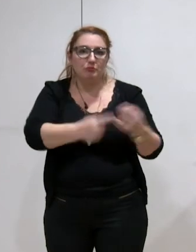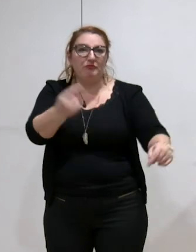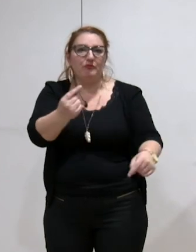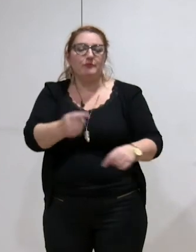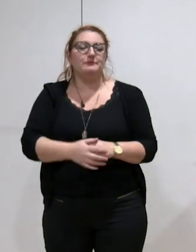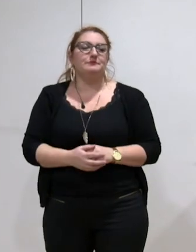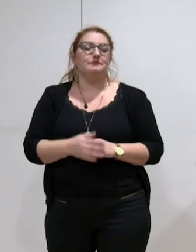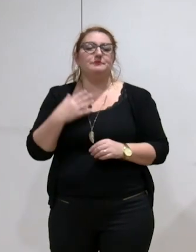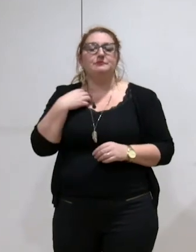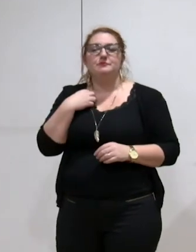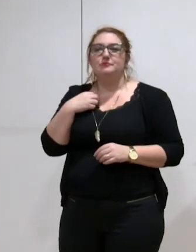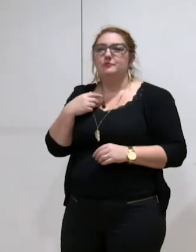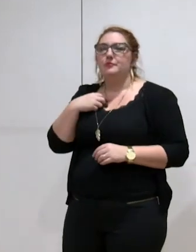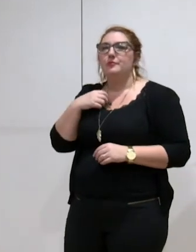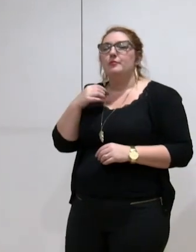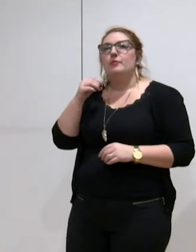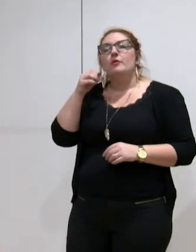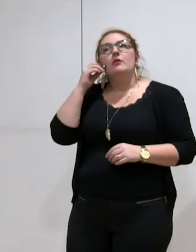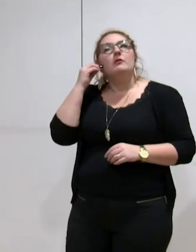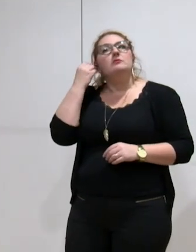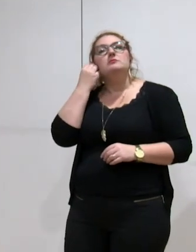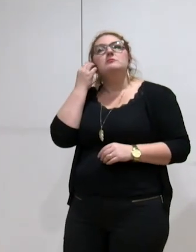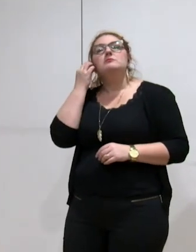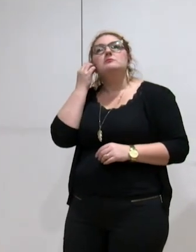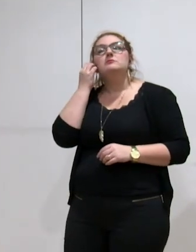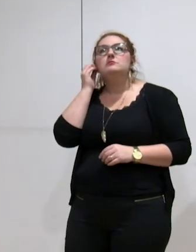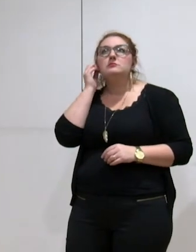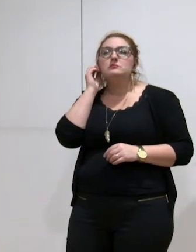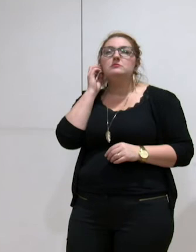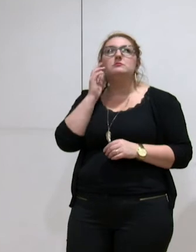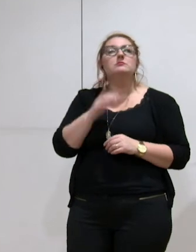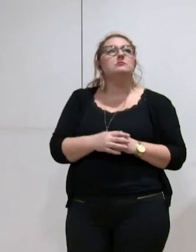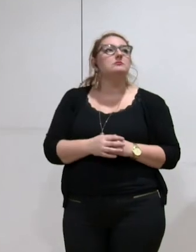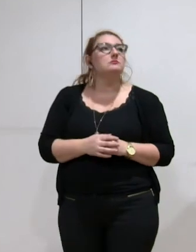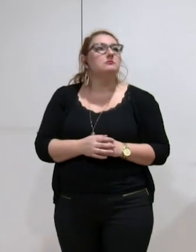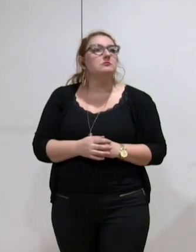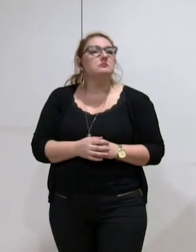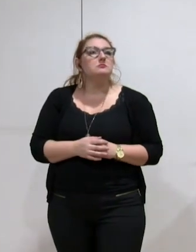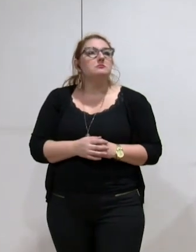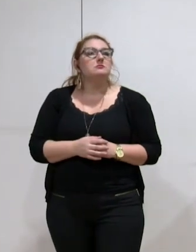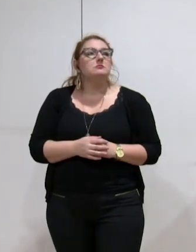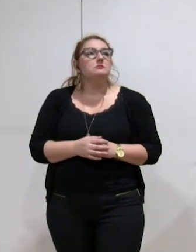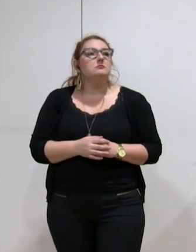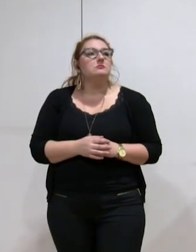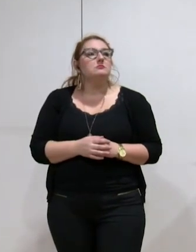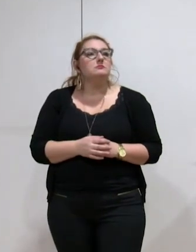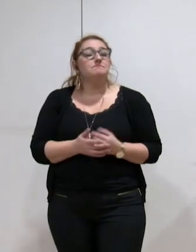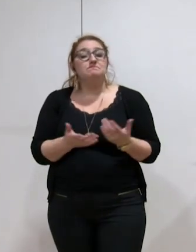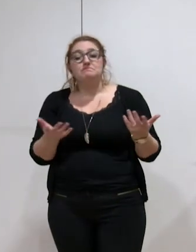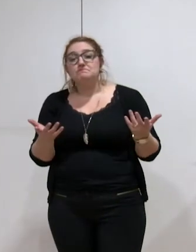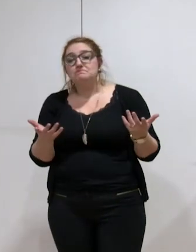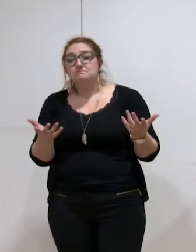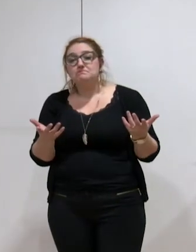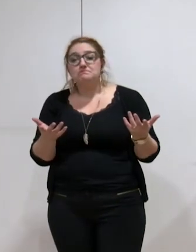Cela ne nous convainc pas de la rectitude et de la fiabilité